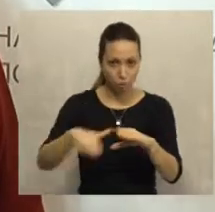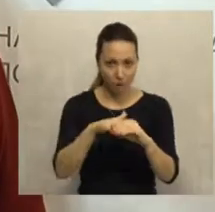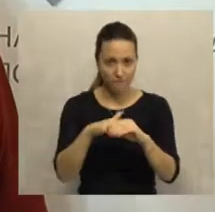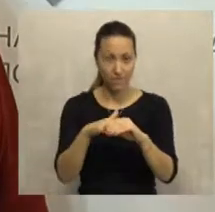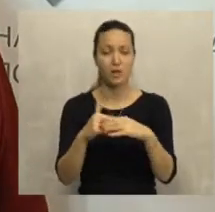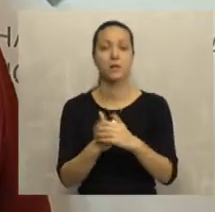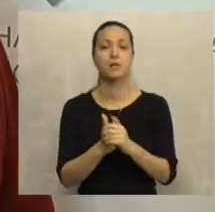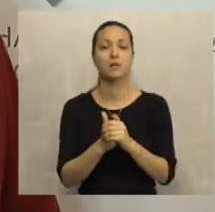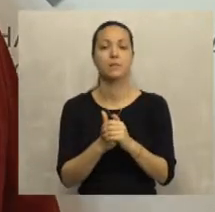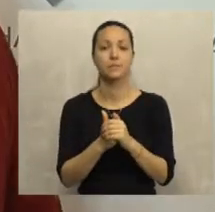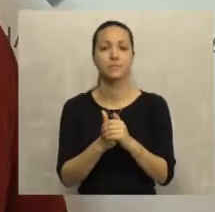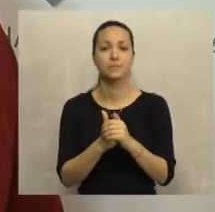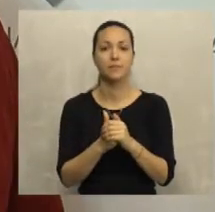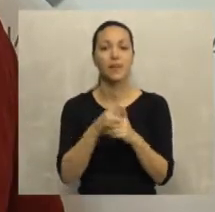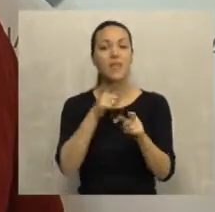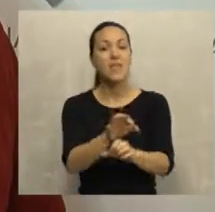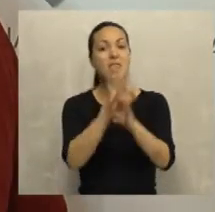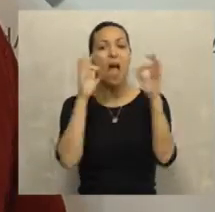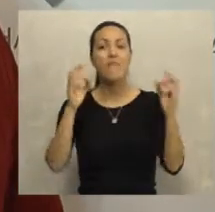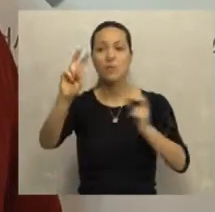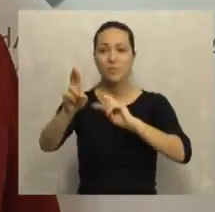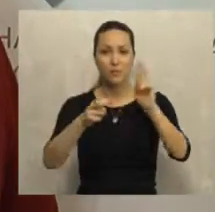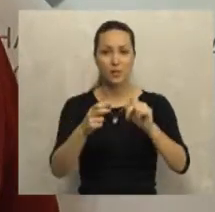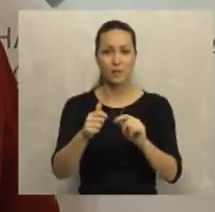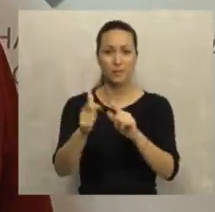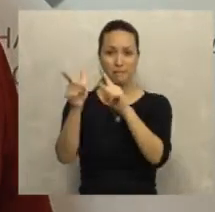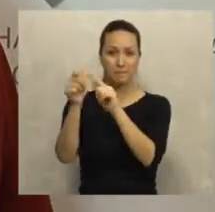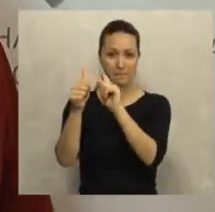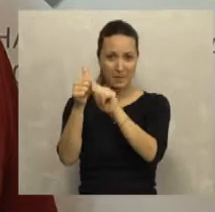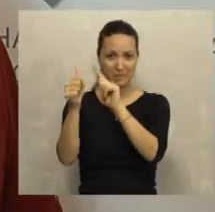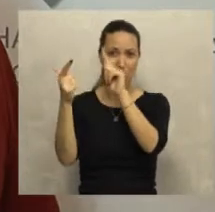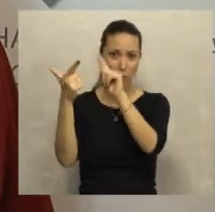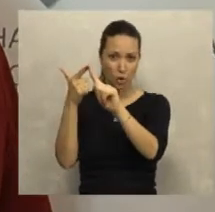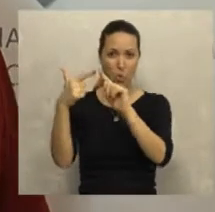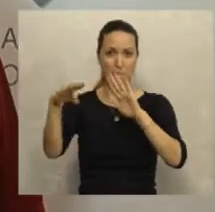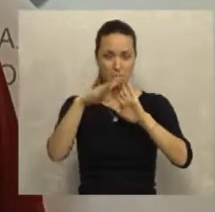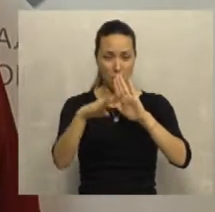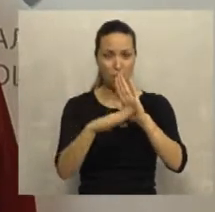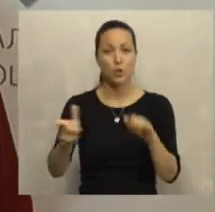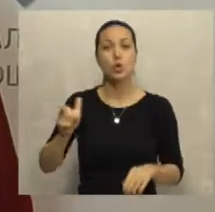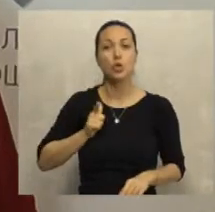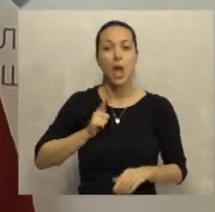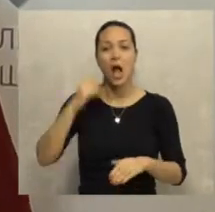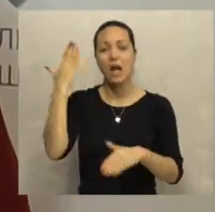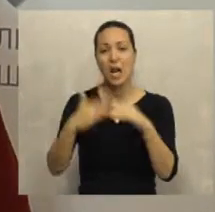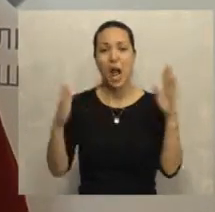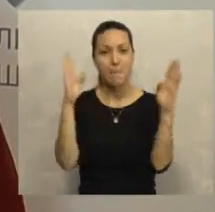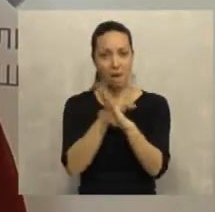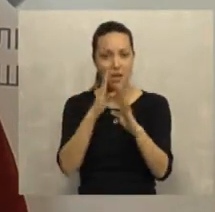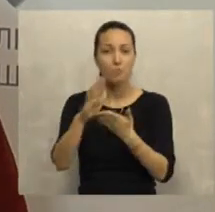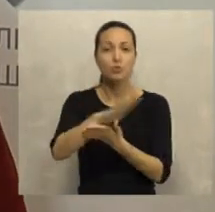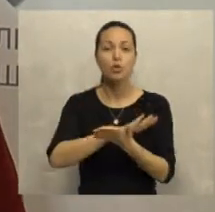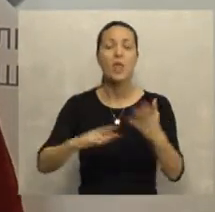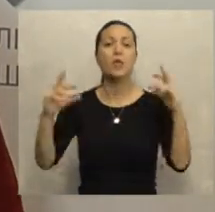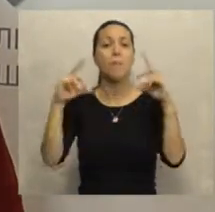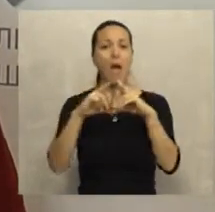samozapošljavanja. Znači, ti javni pozivi za ova prva dva, kako se zove, programa se očekuju u kraj